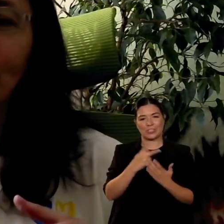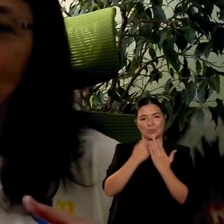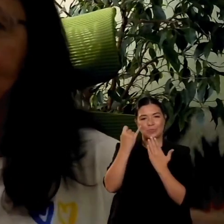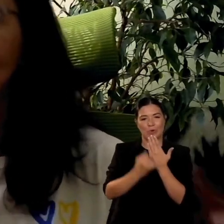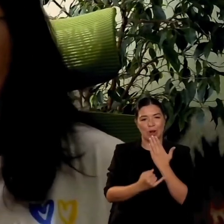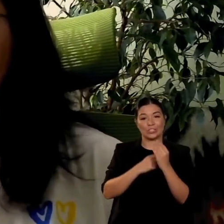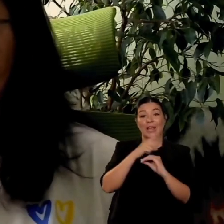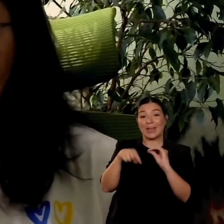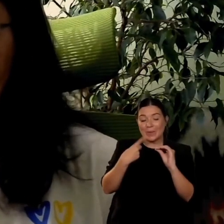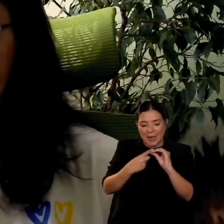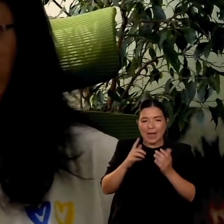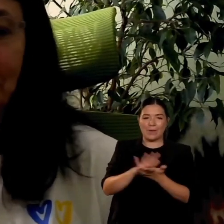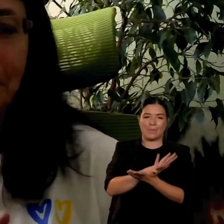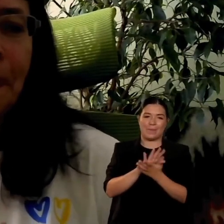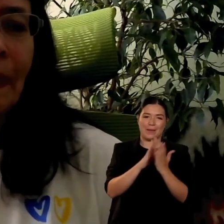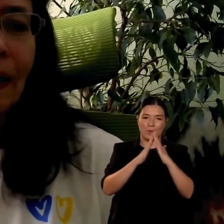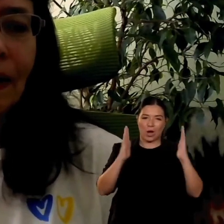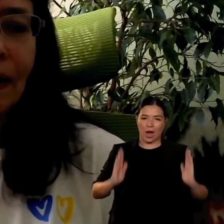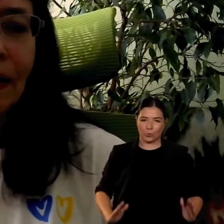questo progetto